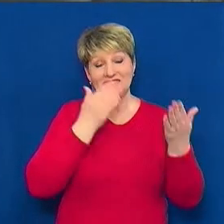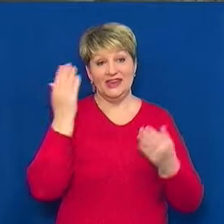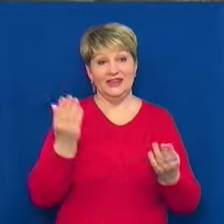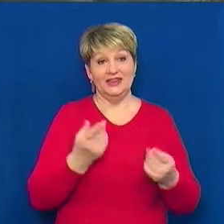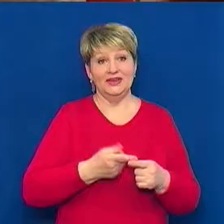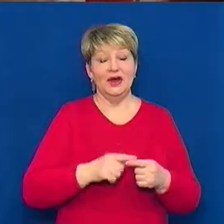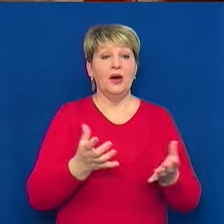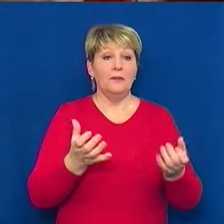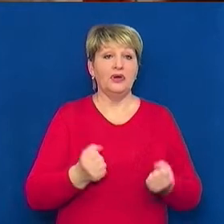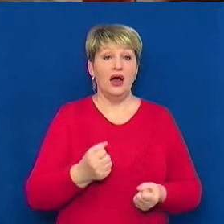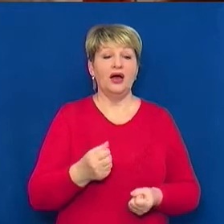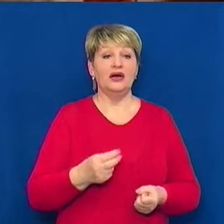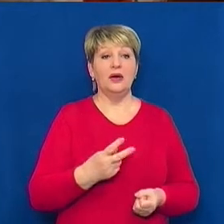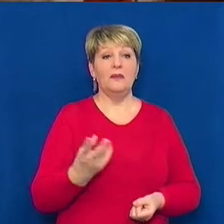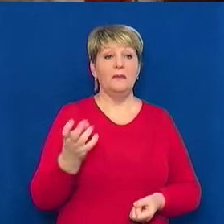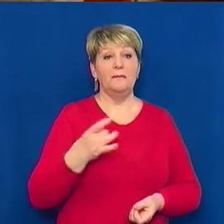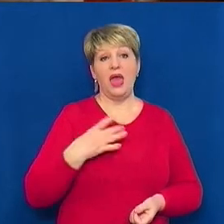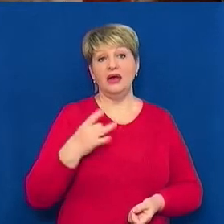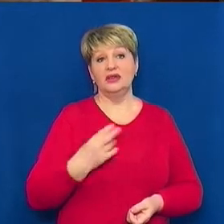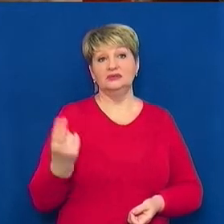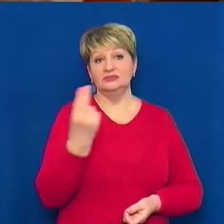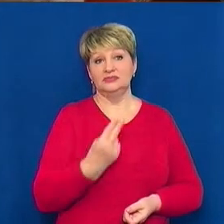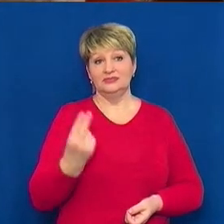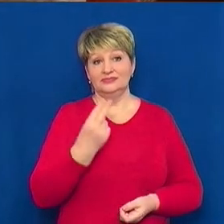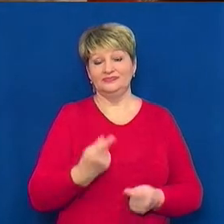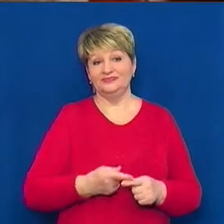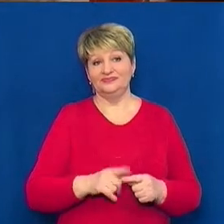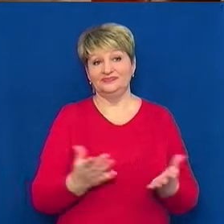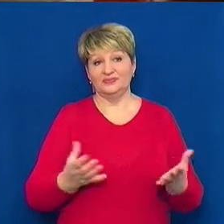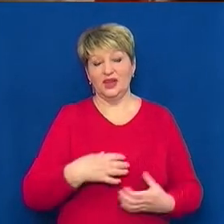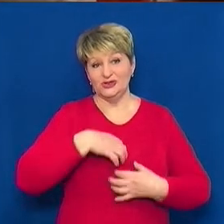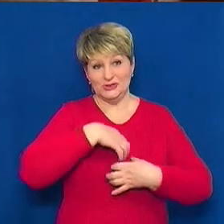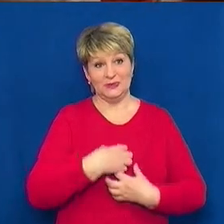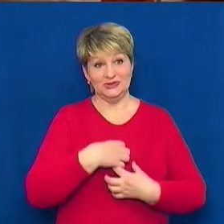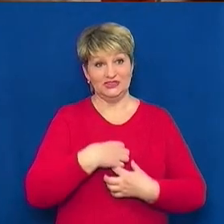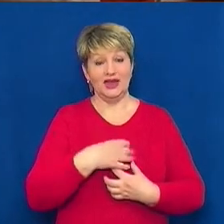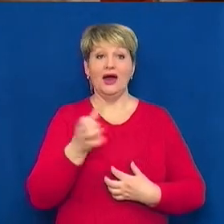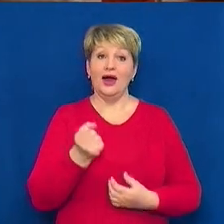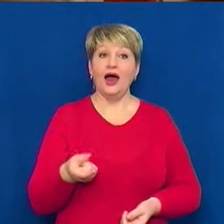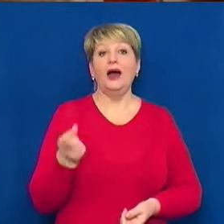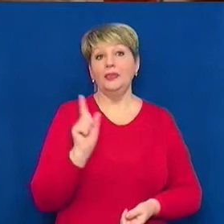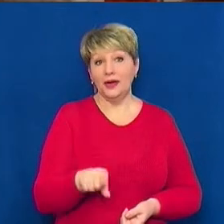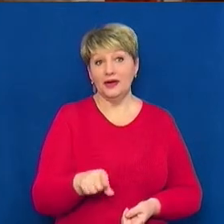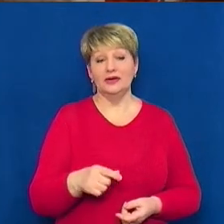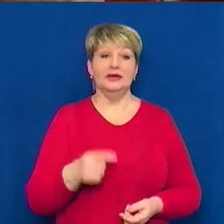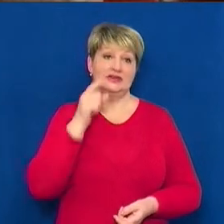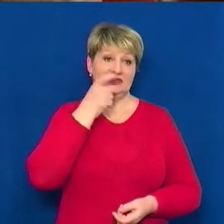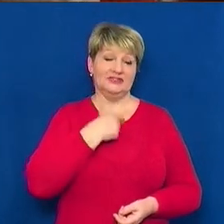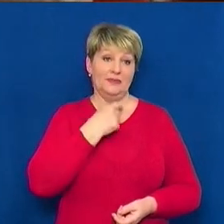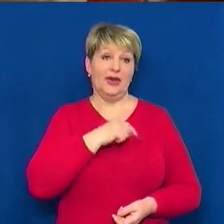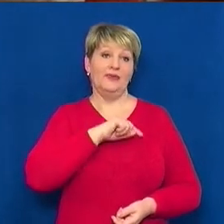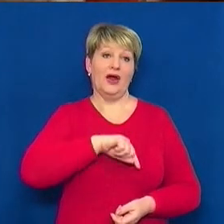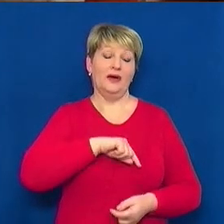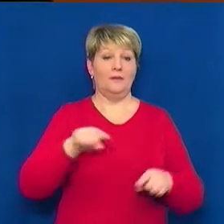брати однотонні, білі, це якось скучно. А так і собі настрій піднімаєш і